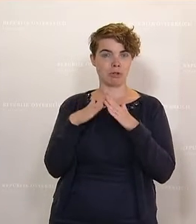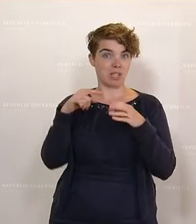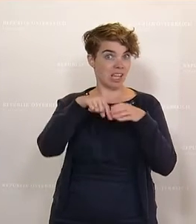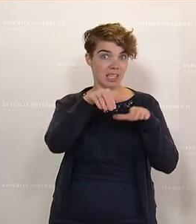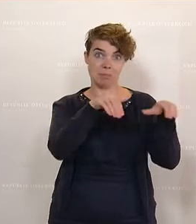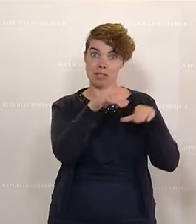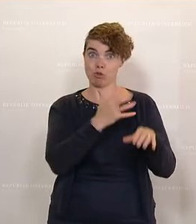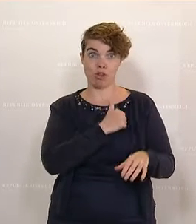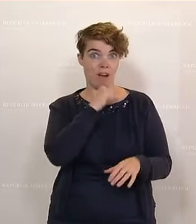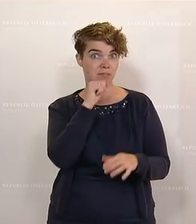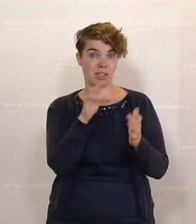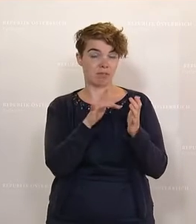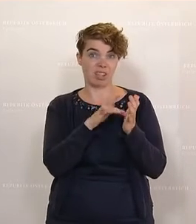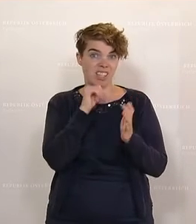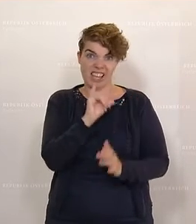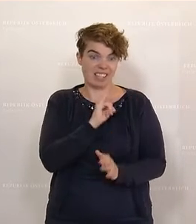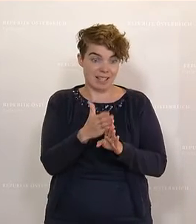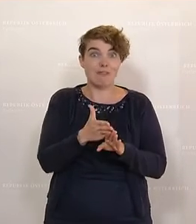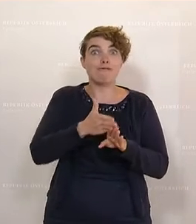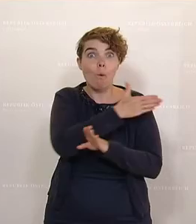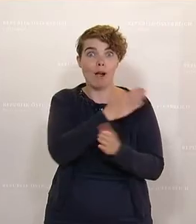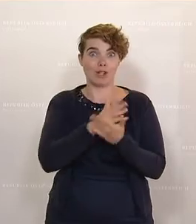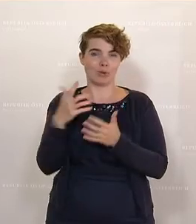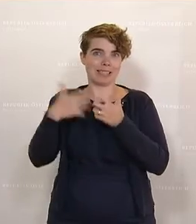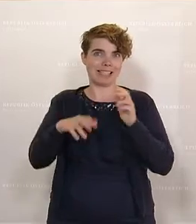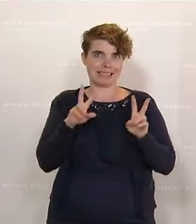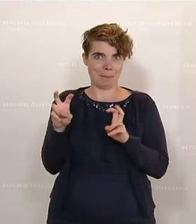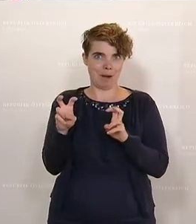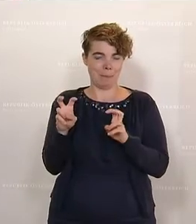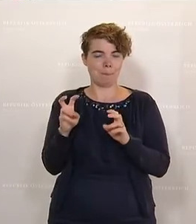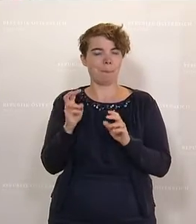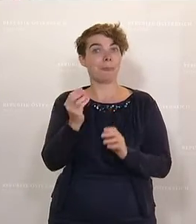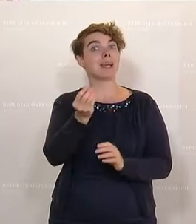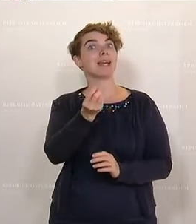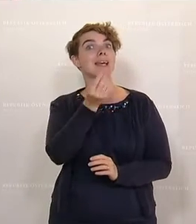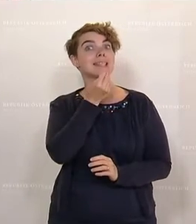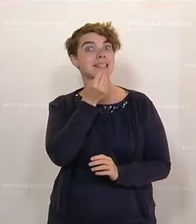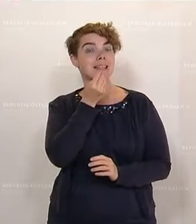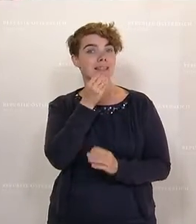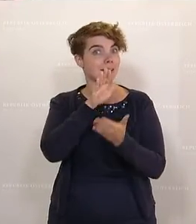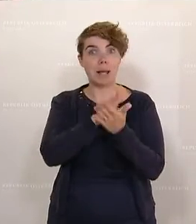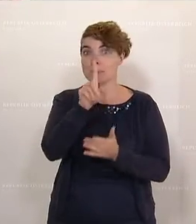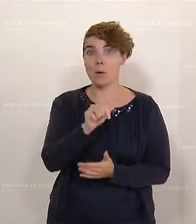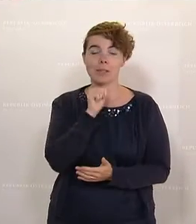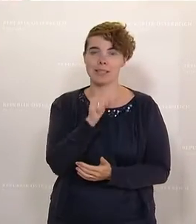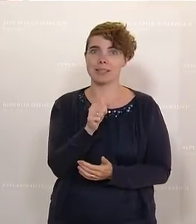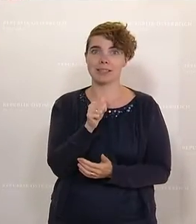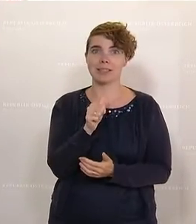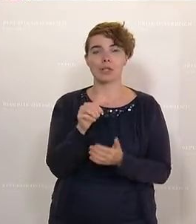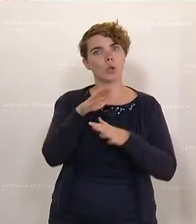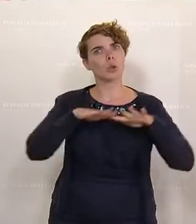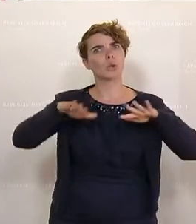Desinteresses davor an diesem Thema. Essen. Essen klappt auch nicht. Die